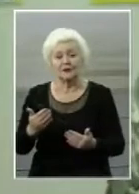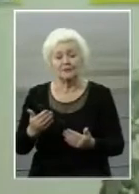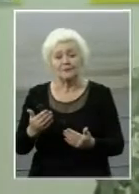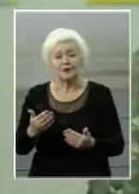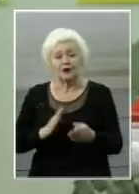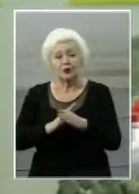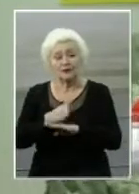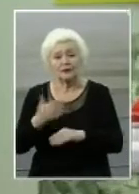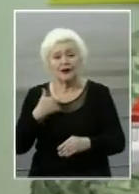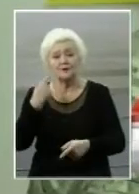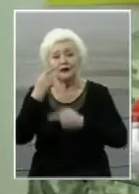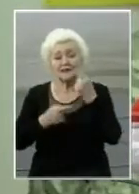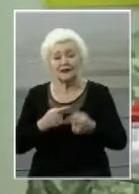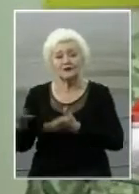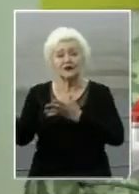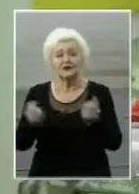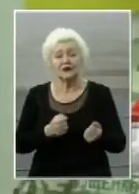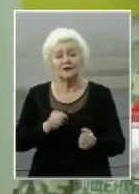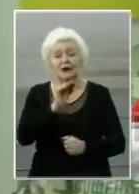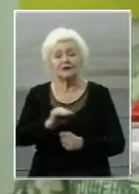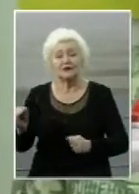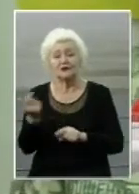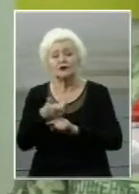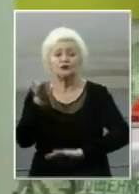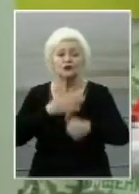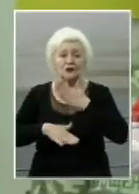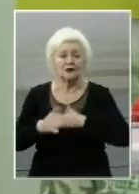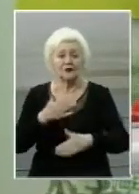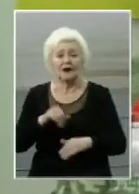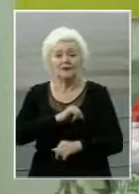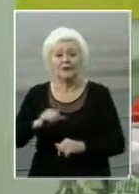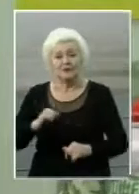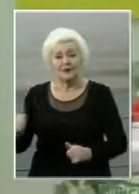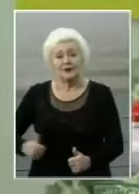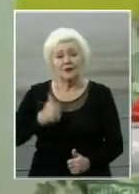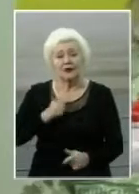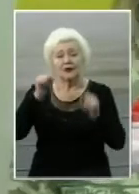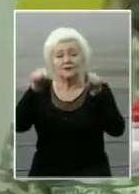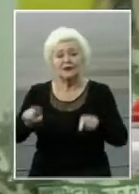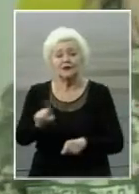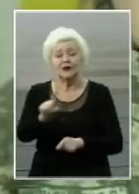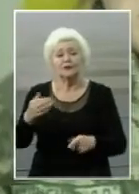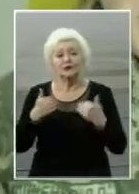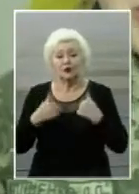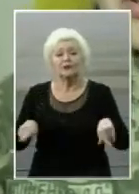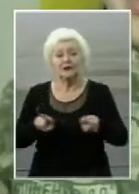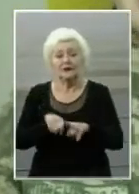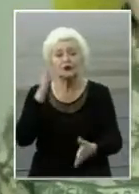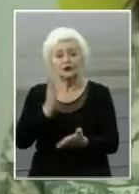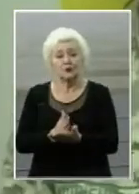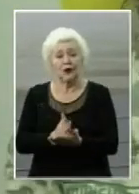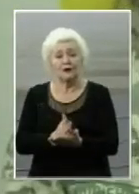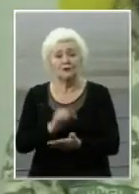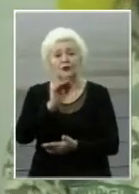Ми завжди сприймаємо діточок наших дуже з радістю. Ми самі пишаємося тим, що ми також маємо